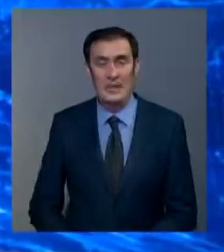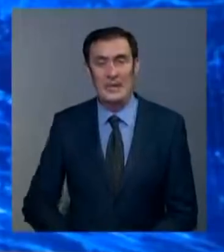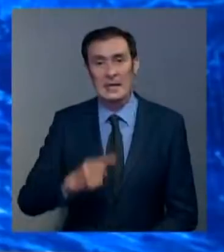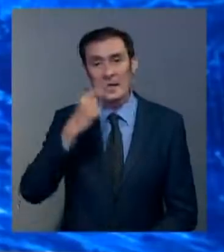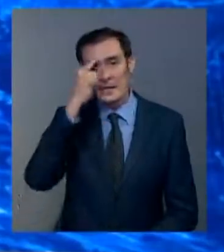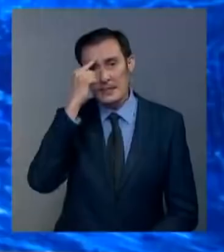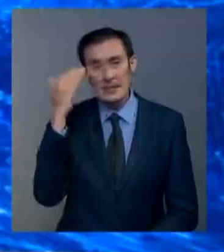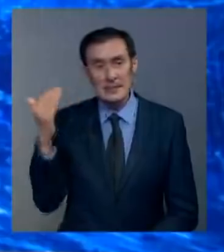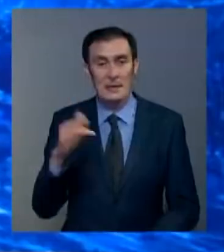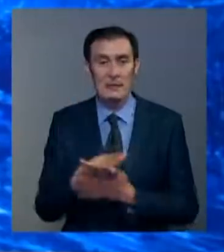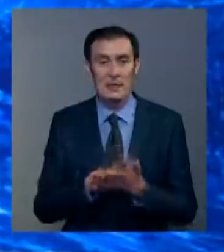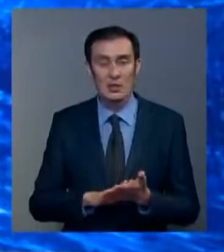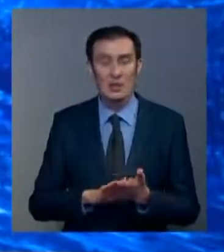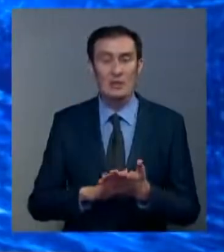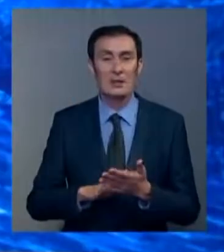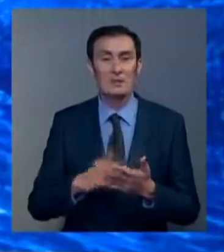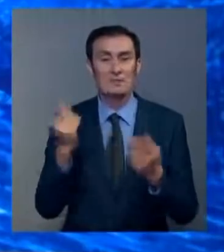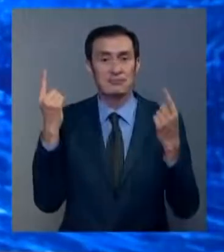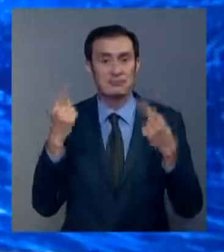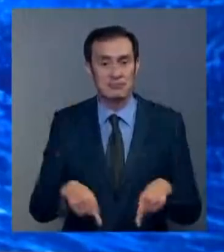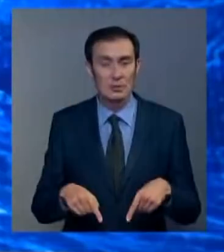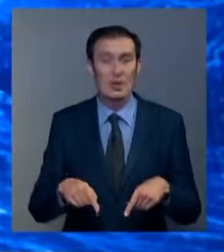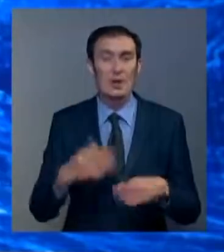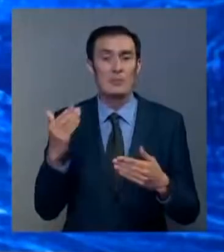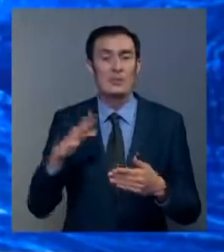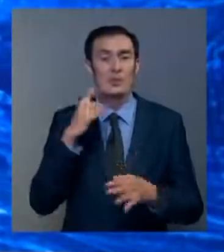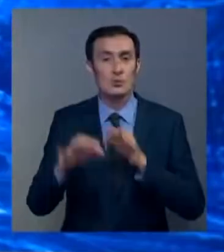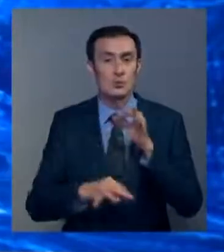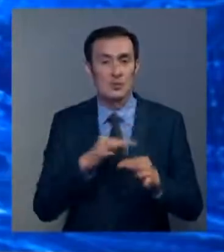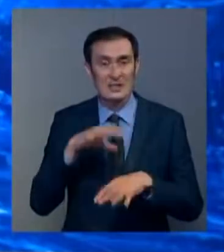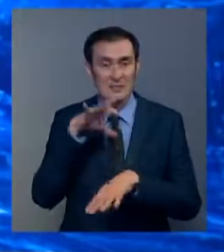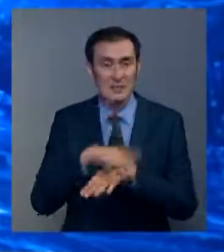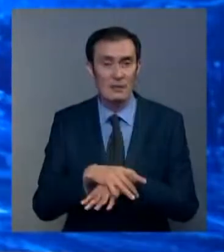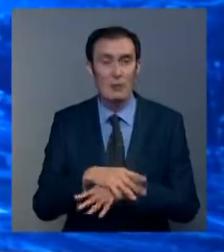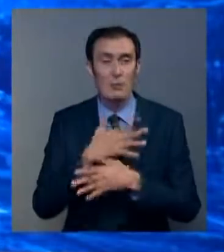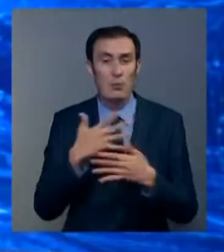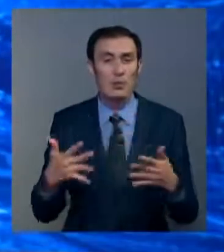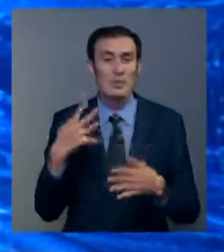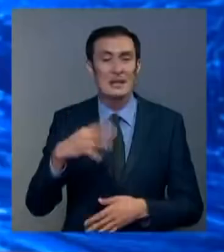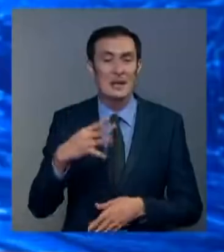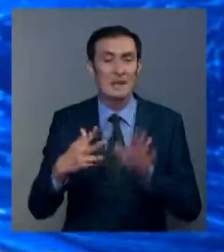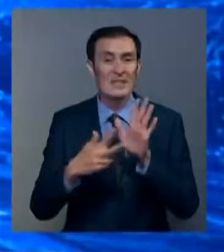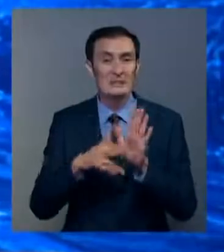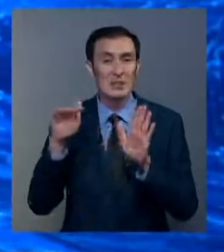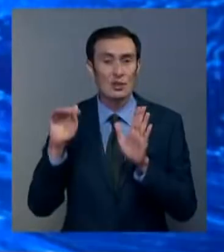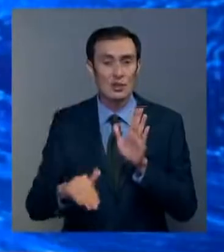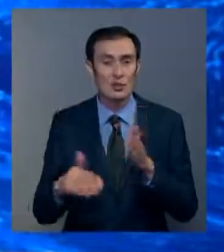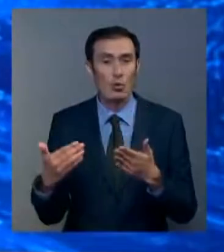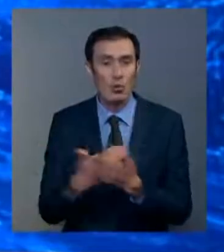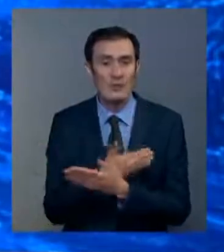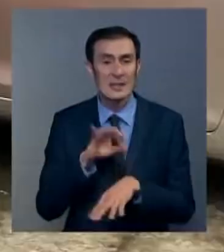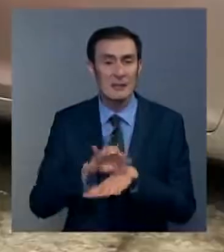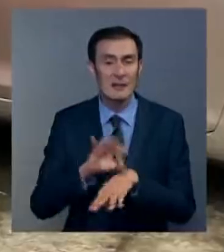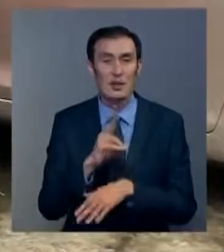Индия продолжает бить коронавирусные антирекорды. Накануне там за сутки было зафиксировано более 48 тысяч новых